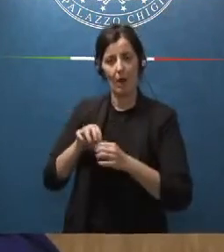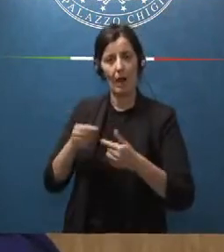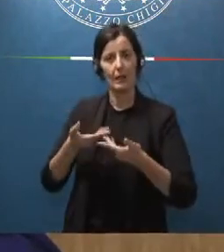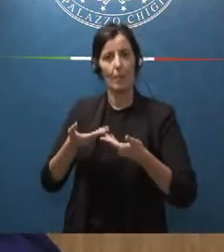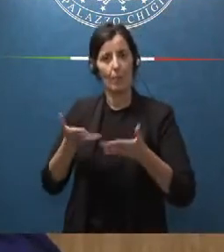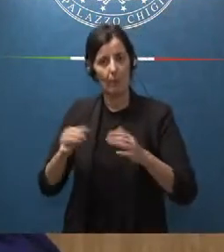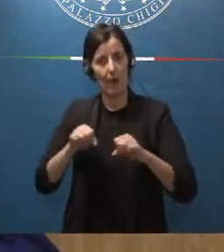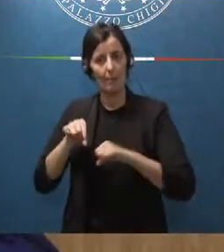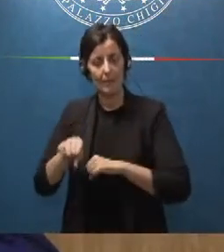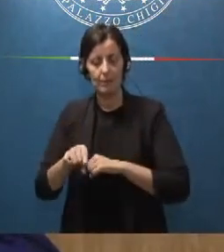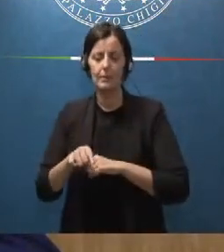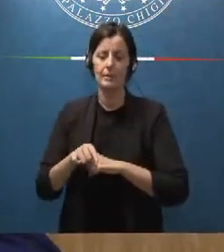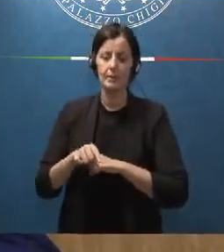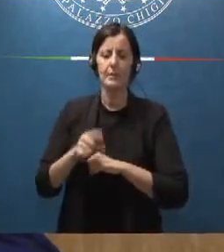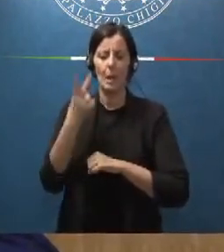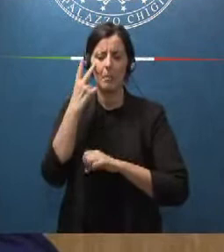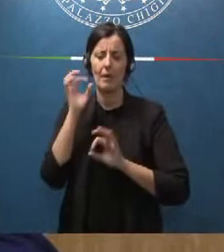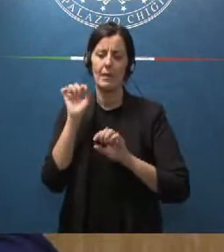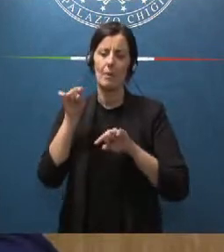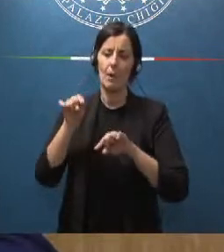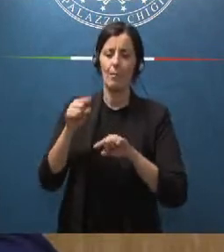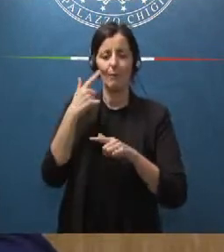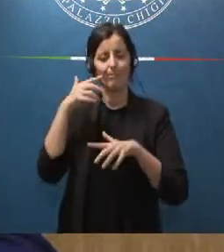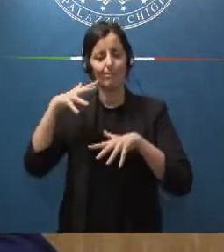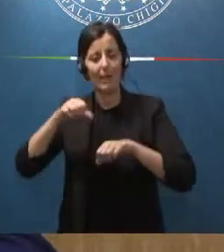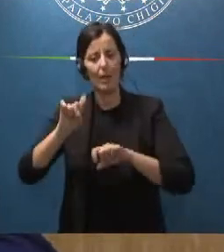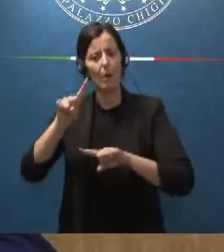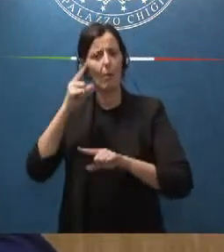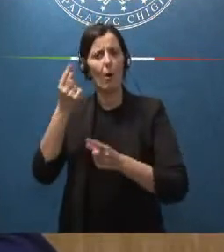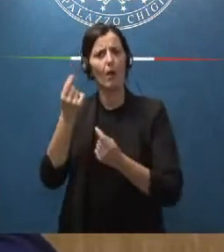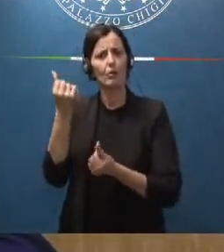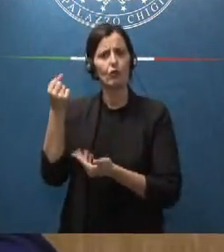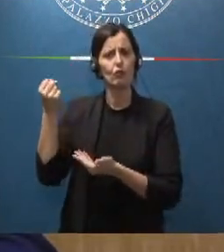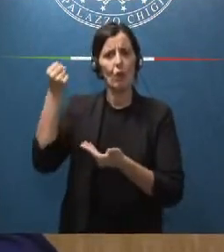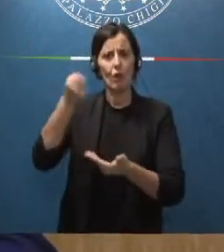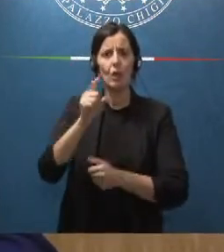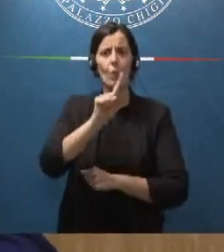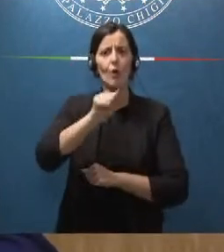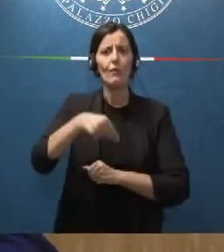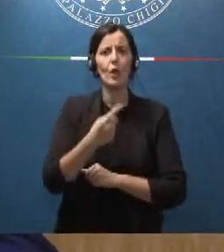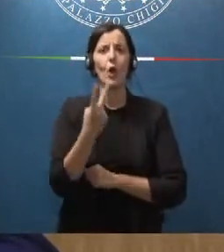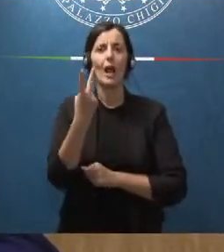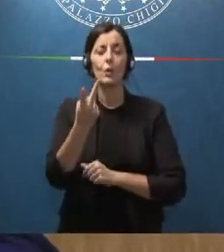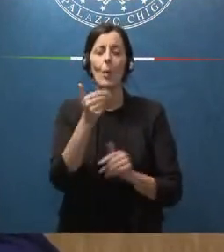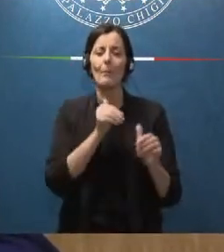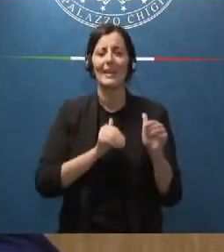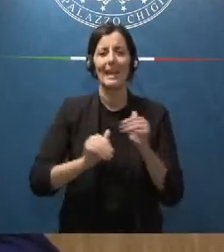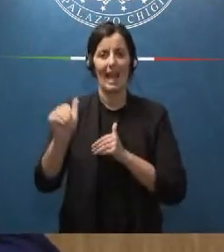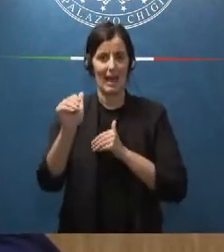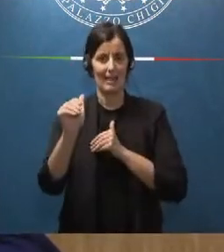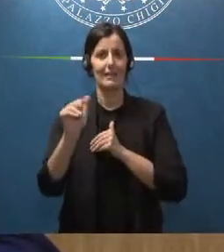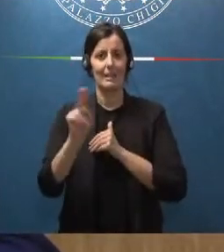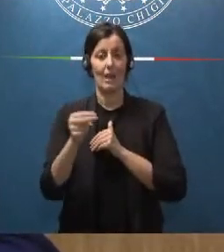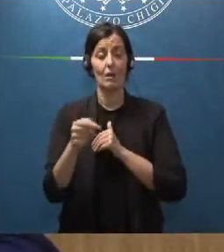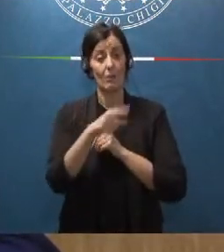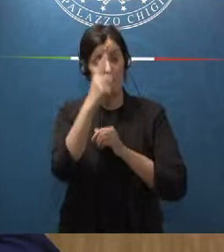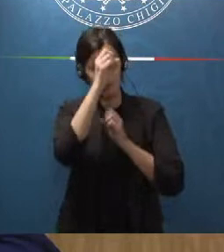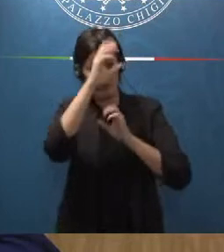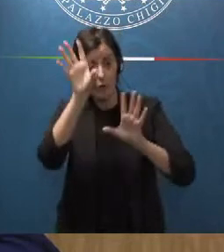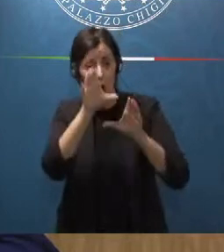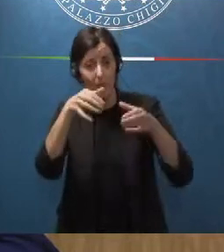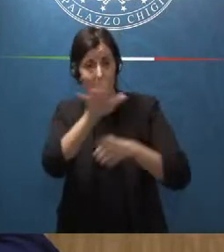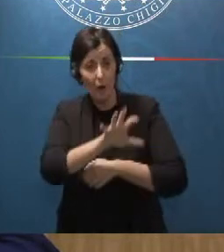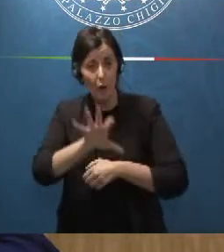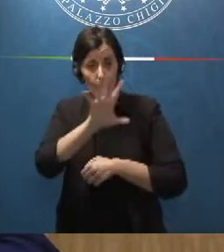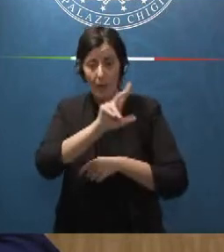prevede un impegno dal punto di vista di risorse finanziarie di 1,2 miliardi se voi pensate che la comunità europea ha